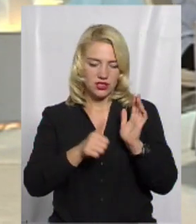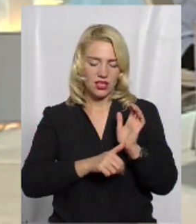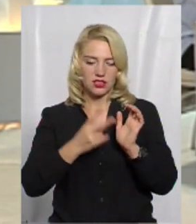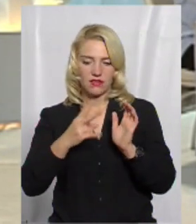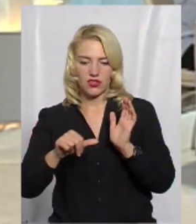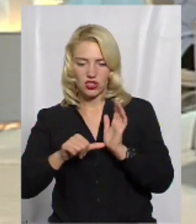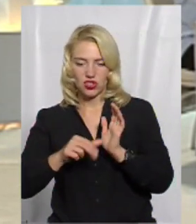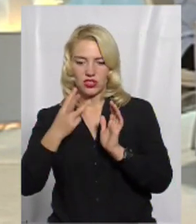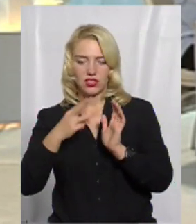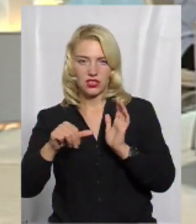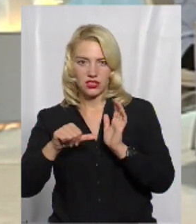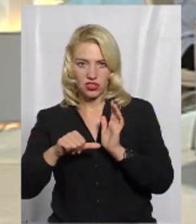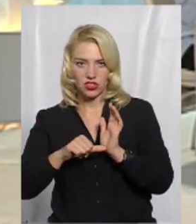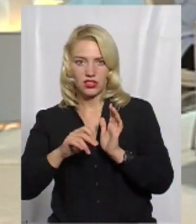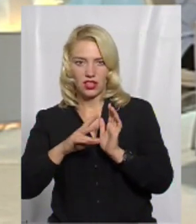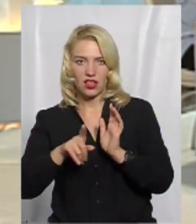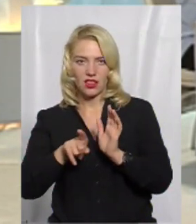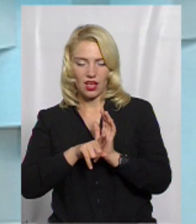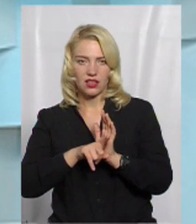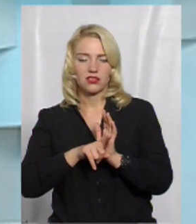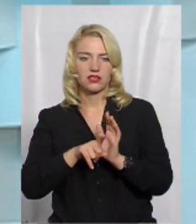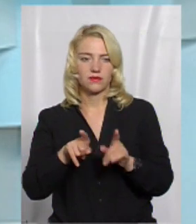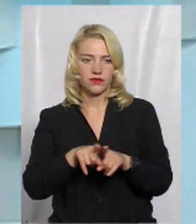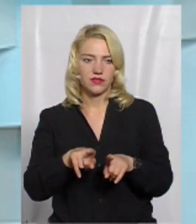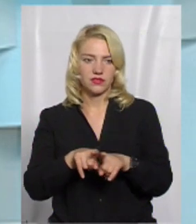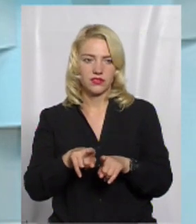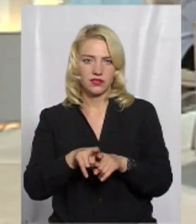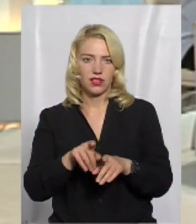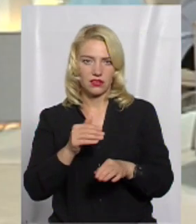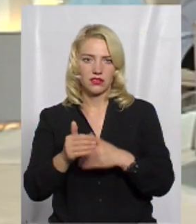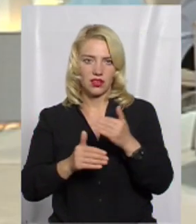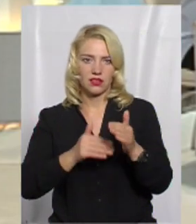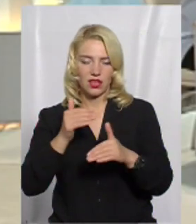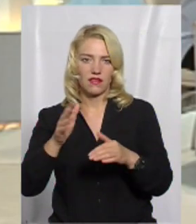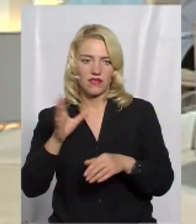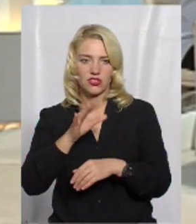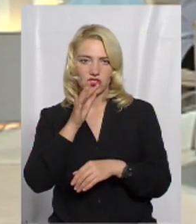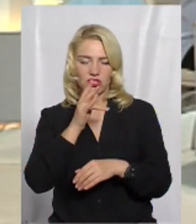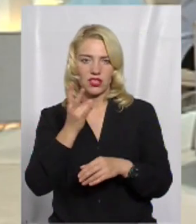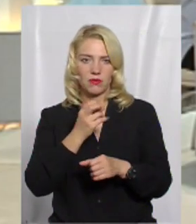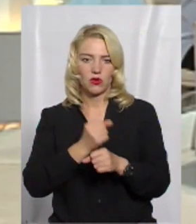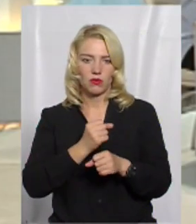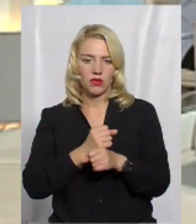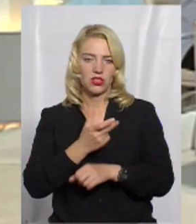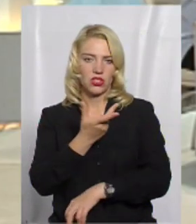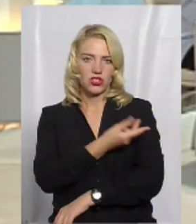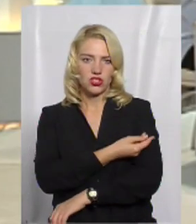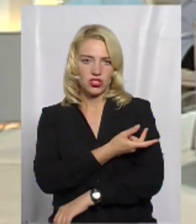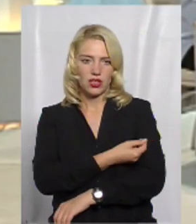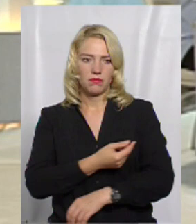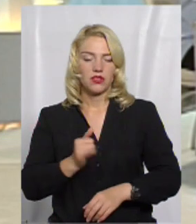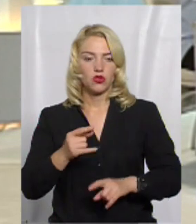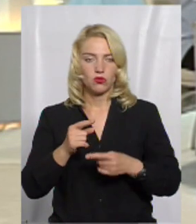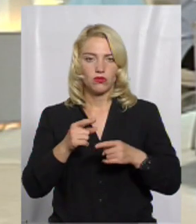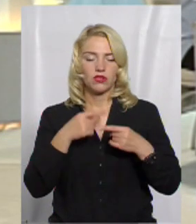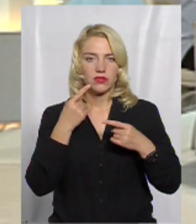26, 36, і так весь час робити треба щеплення. Тому я хочу